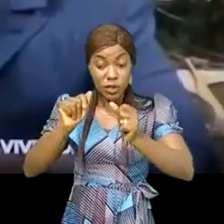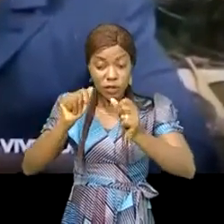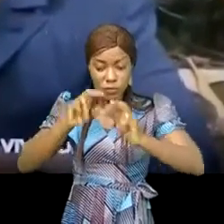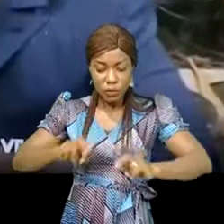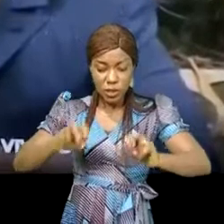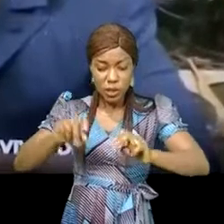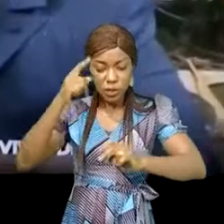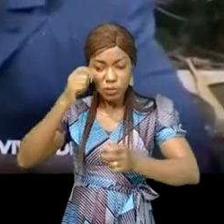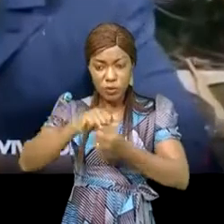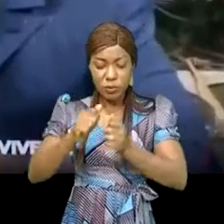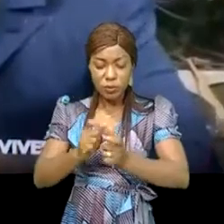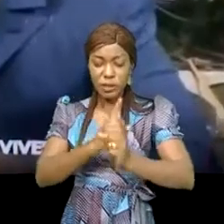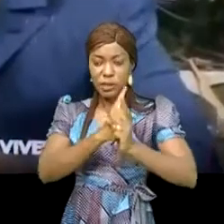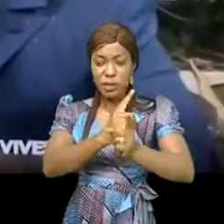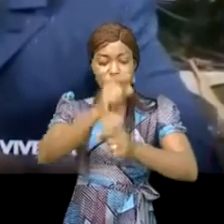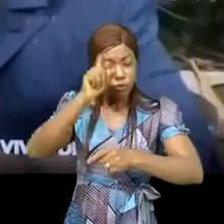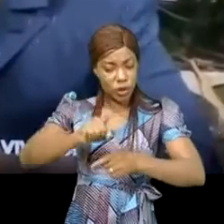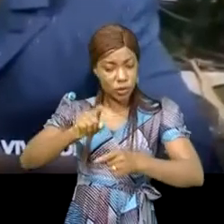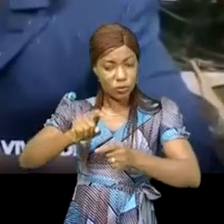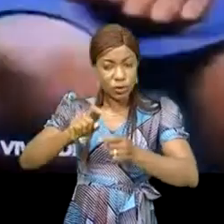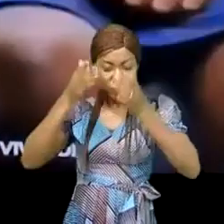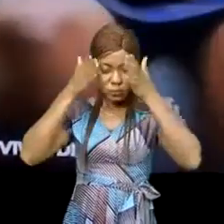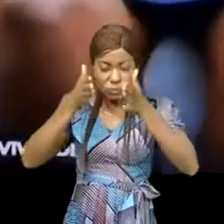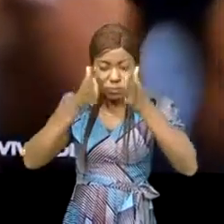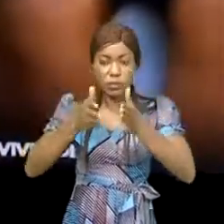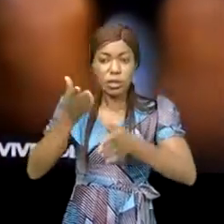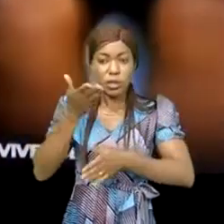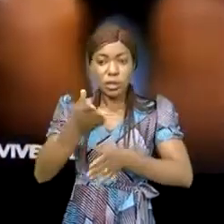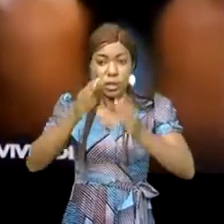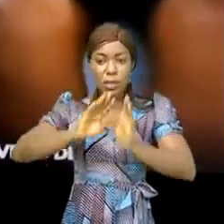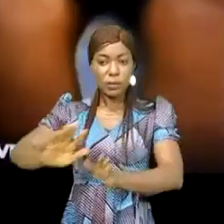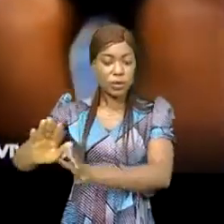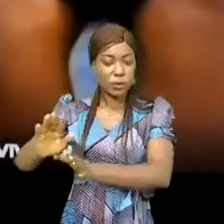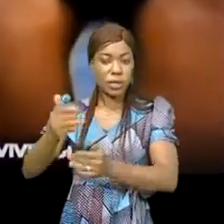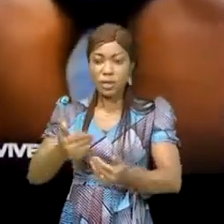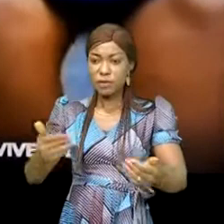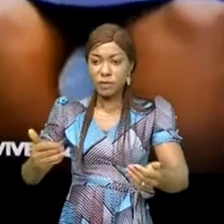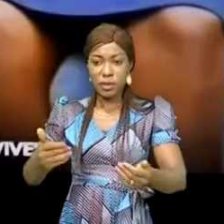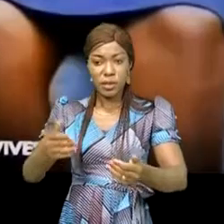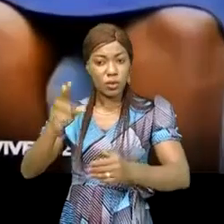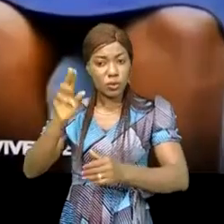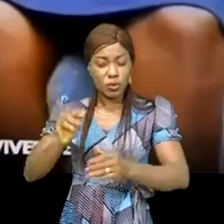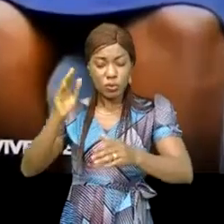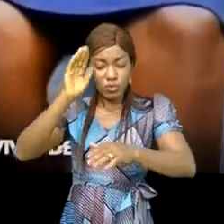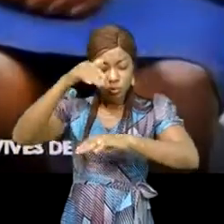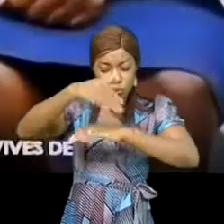laisser son bras se faire casser pour rien. De bien vouloir ne pas laisser nos huit jours et nos nus